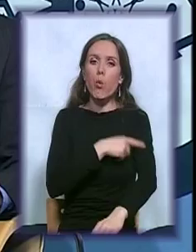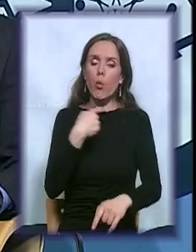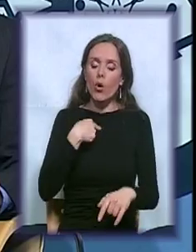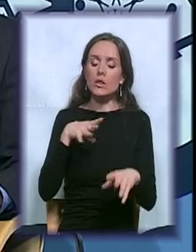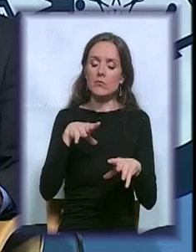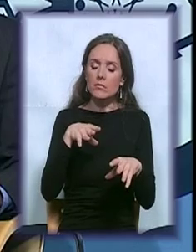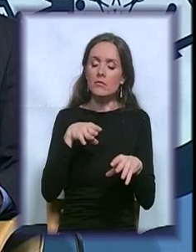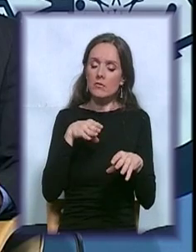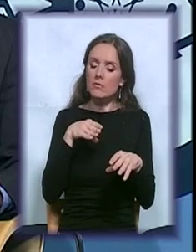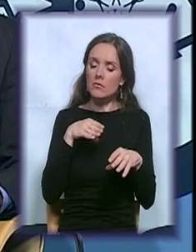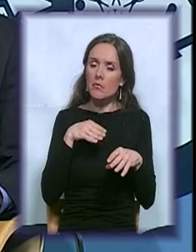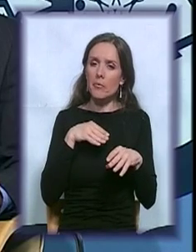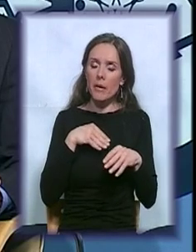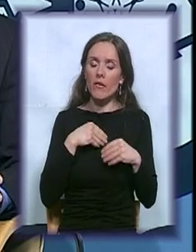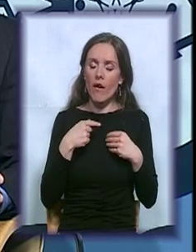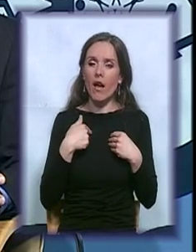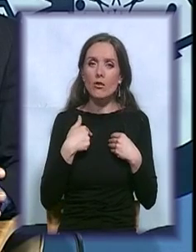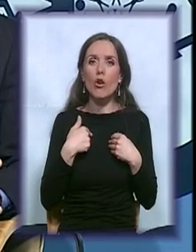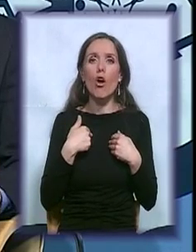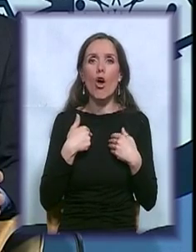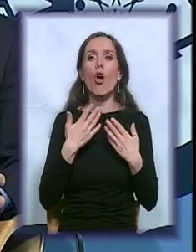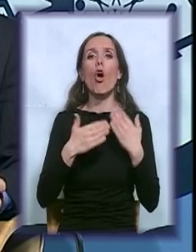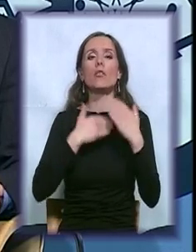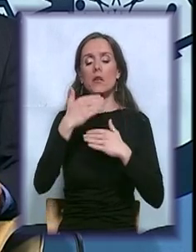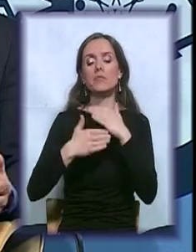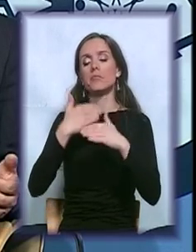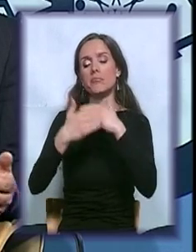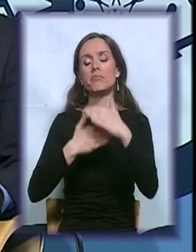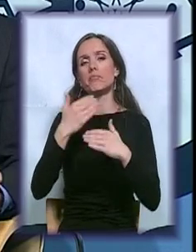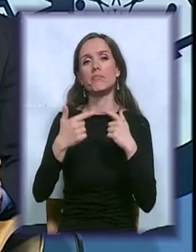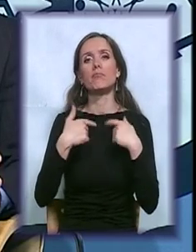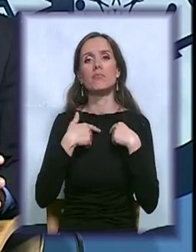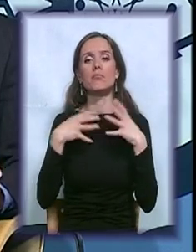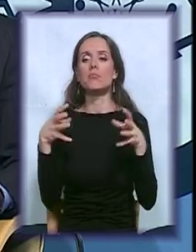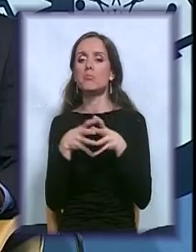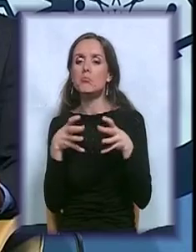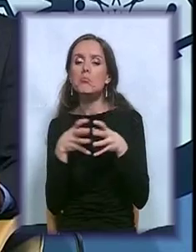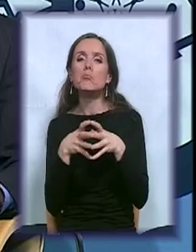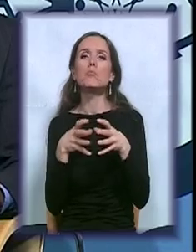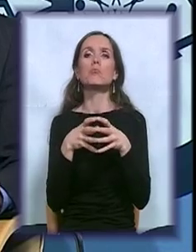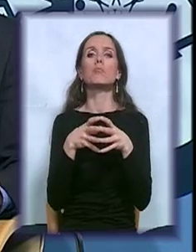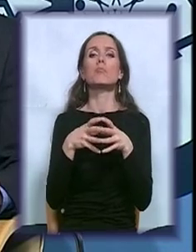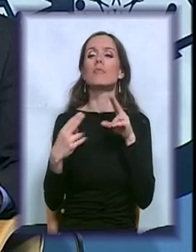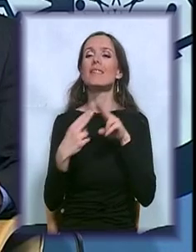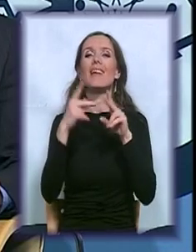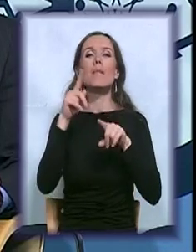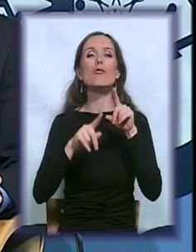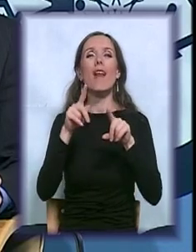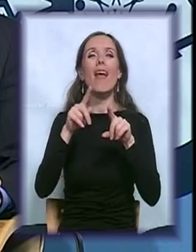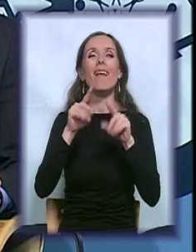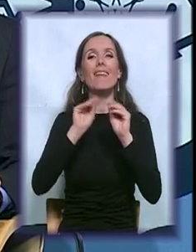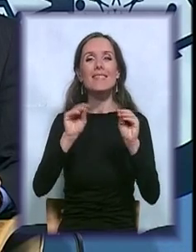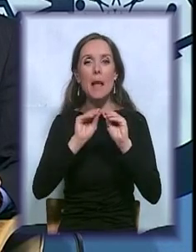sve to. I onda tako družiti se i sretnemo se na nekom seminaru i